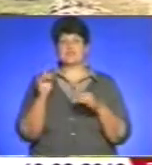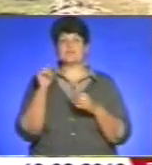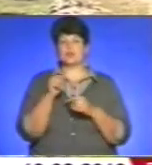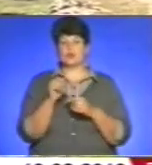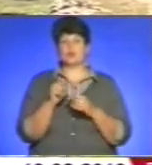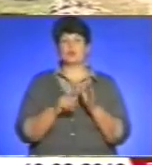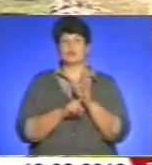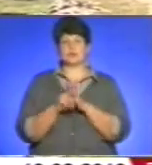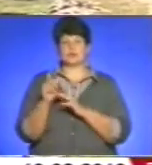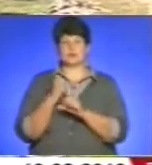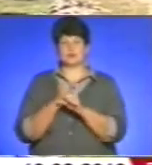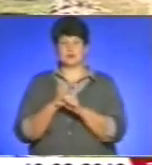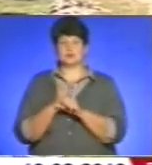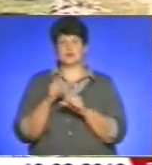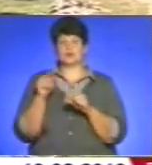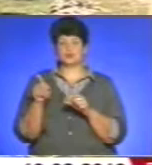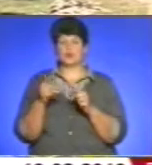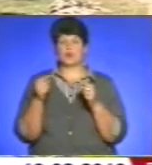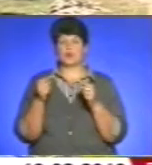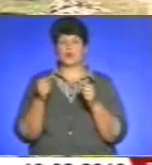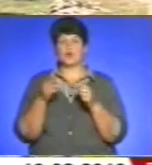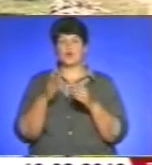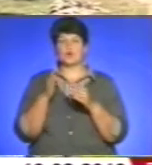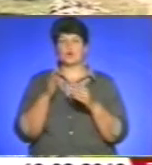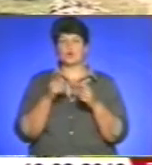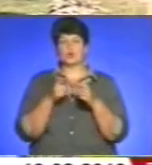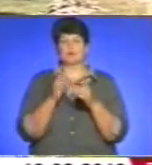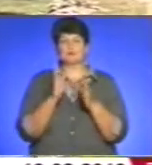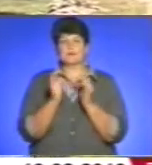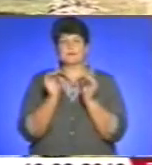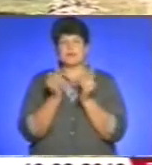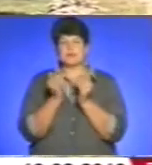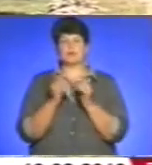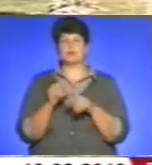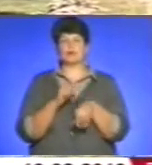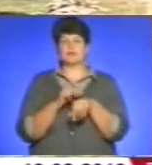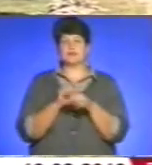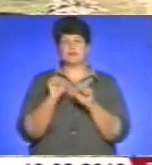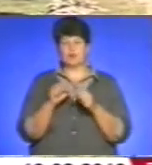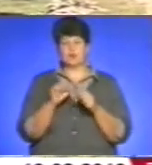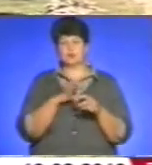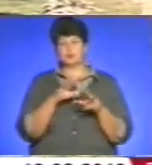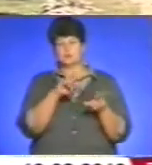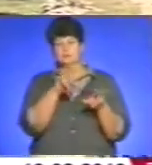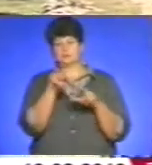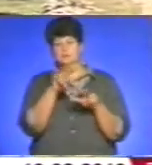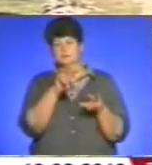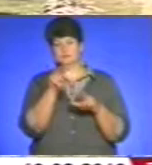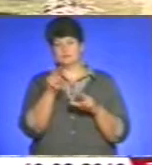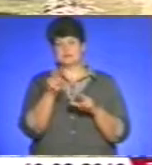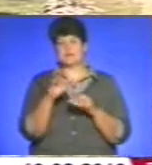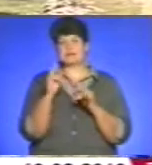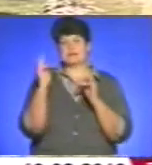робили. Тут кут не буде невеликий, до 7 градусів, щоб годинник можна було з будь-якої точки проглядатися, і з